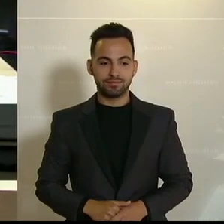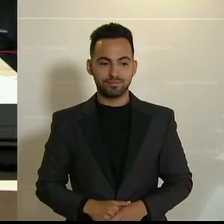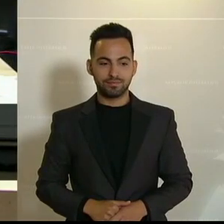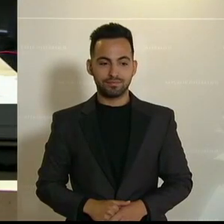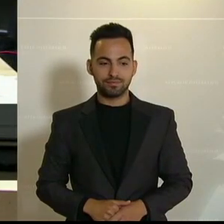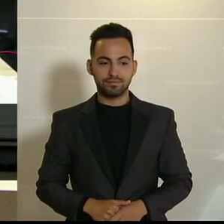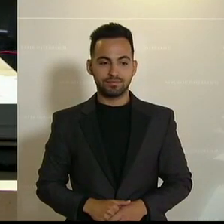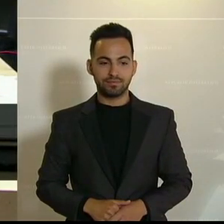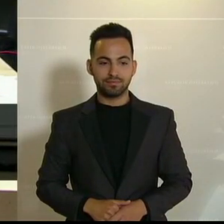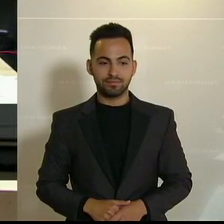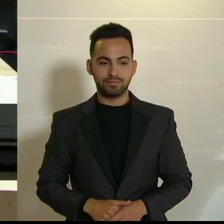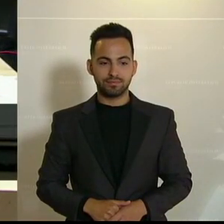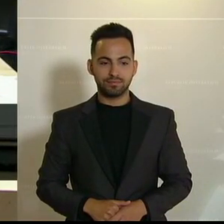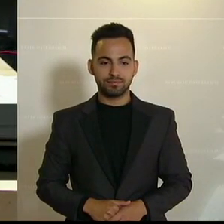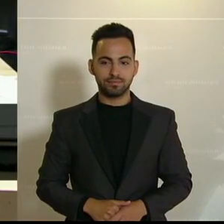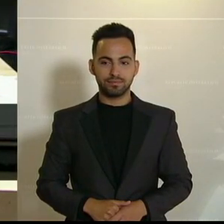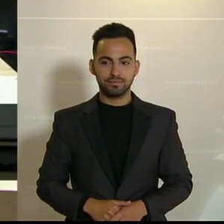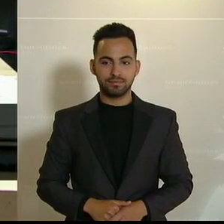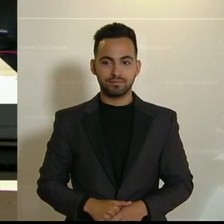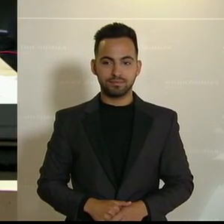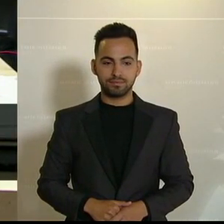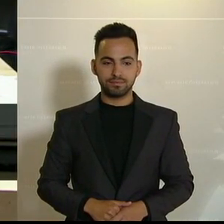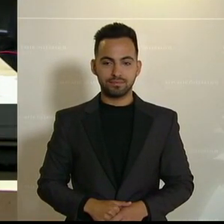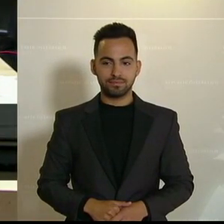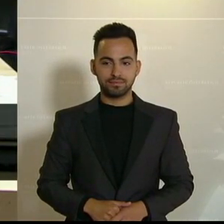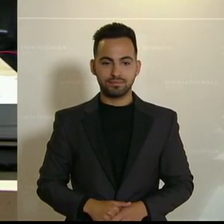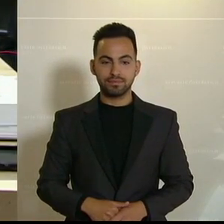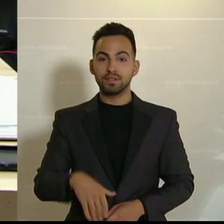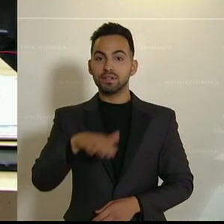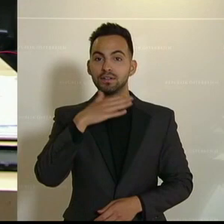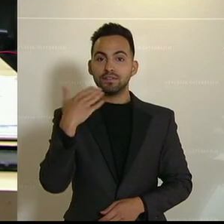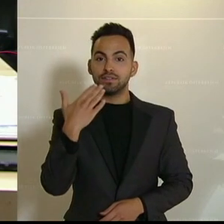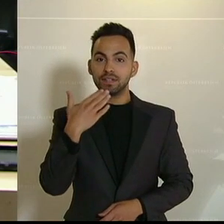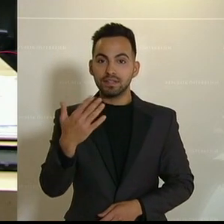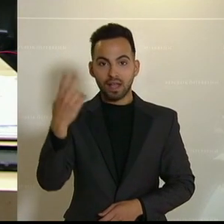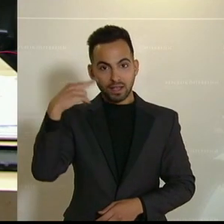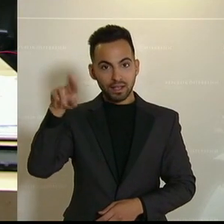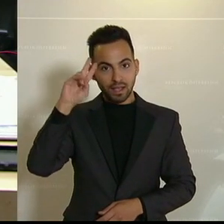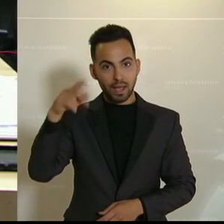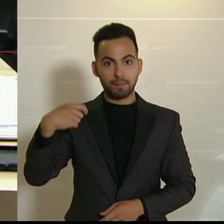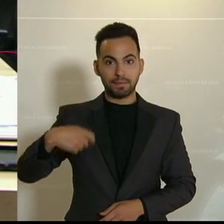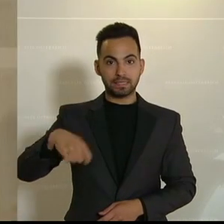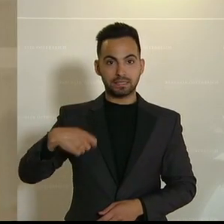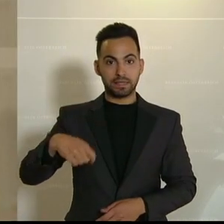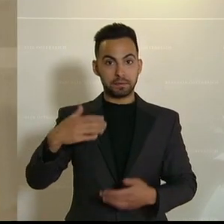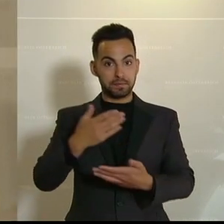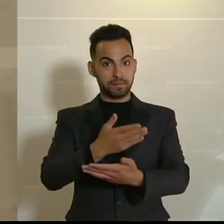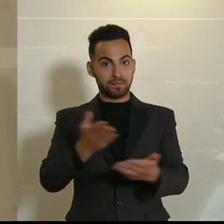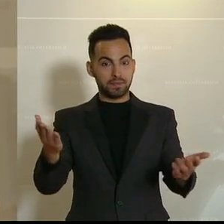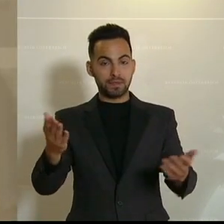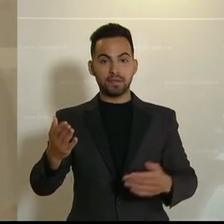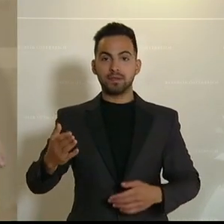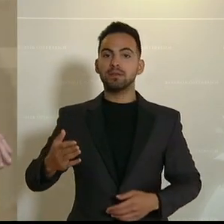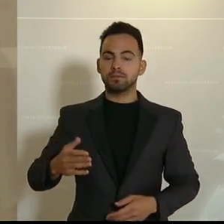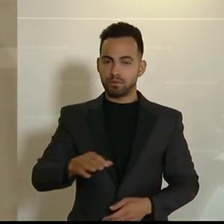Axel Kassecker von der FPÖ. Vielen Dank Herr Präsident, sehr geehrter Frau Bundesminister, geschätzte Kolleginnen und